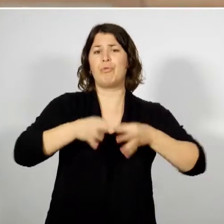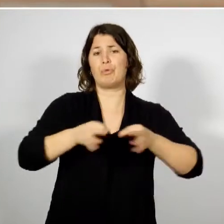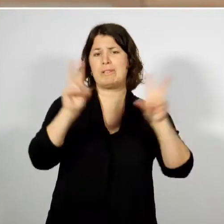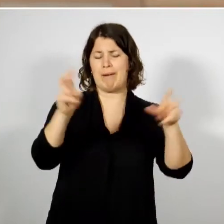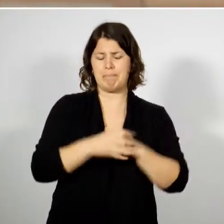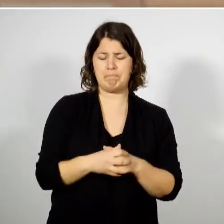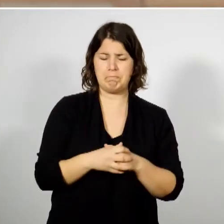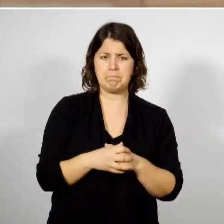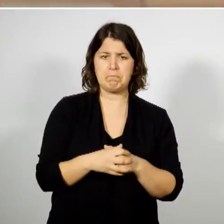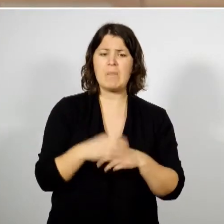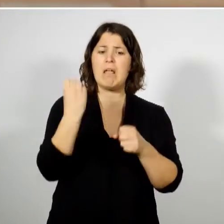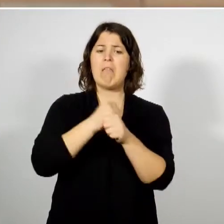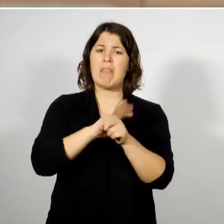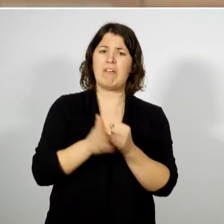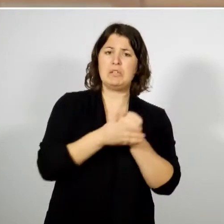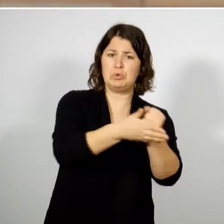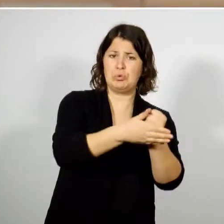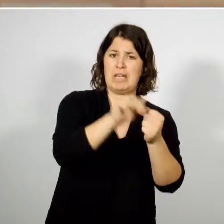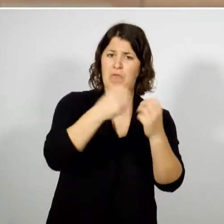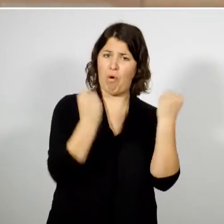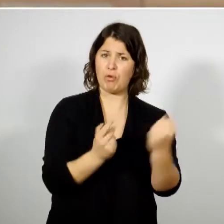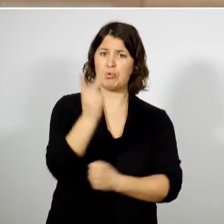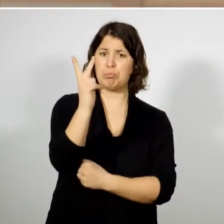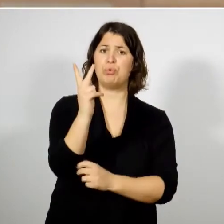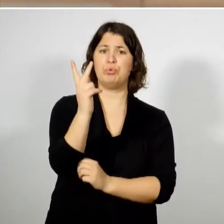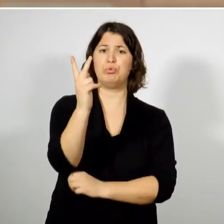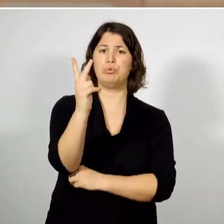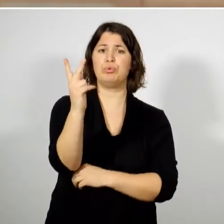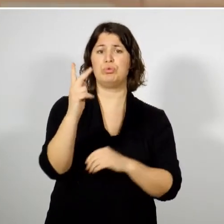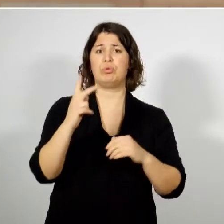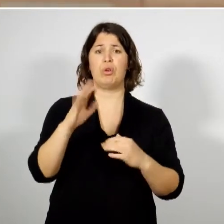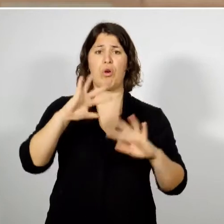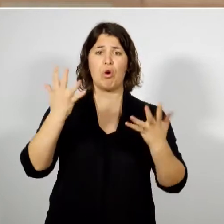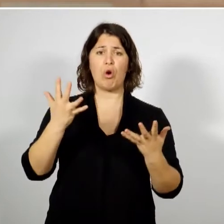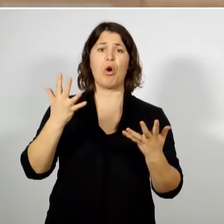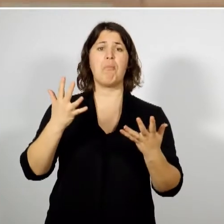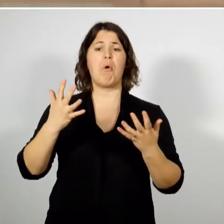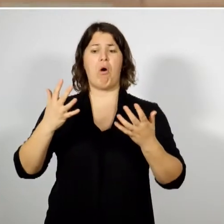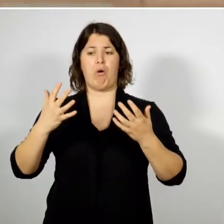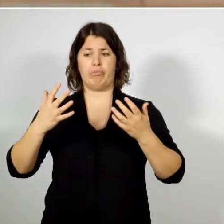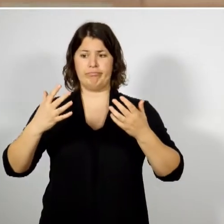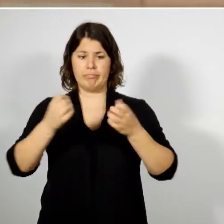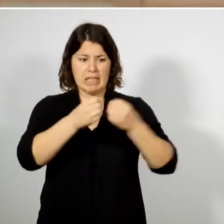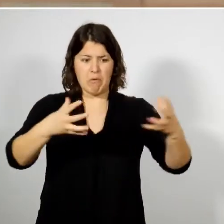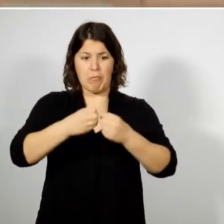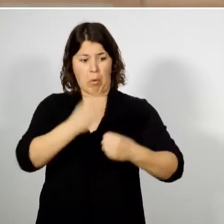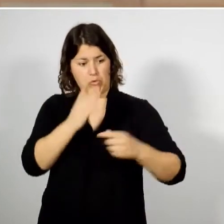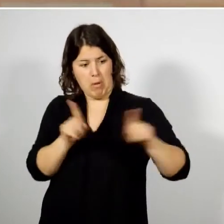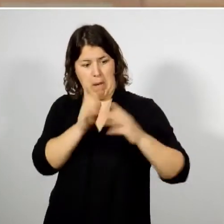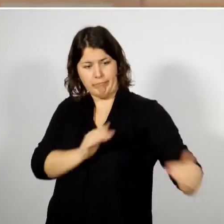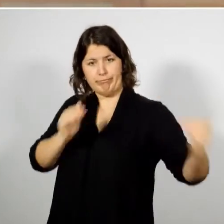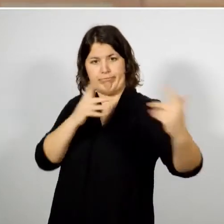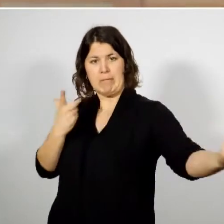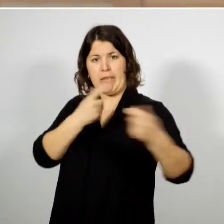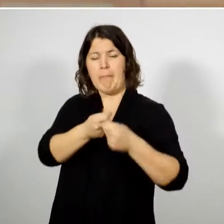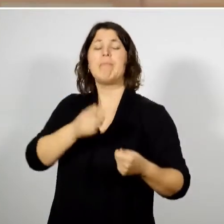Ce travail de soutien doit se renforcer pour rendre compatibles nos besoins de développement réciproques. C'est pour ce faire